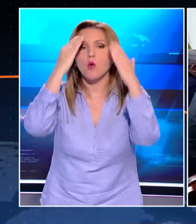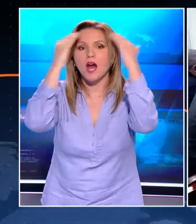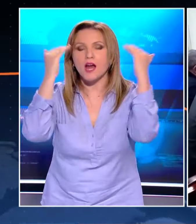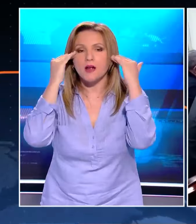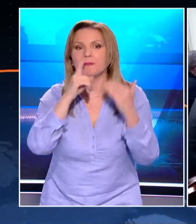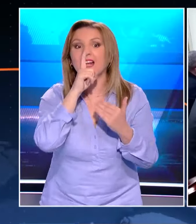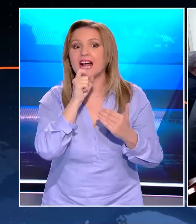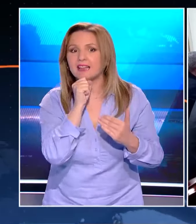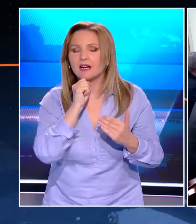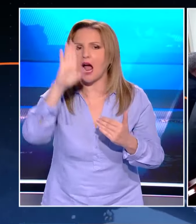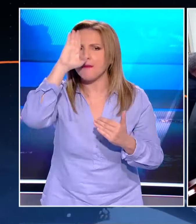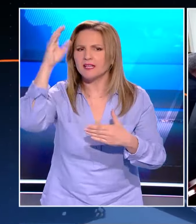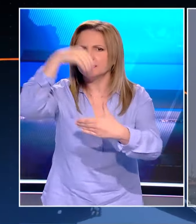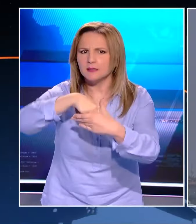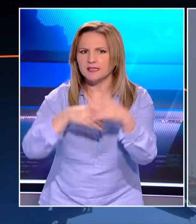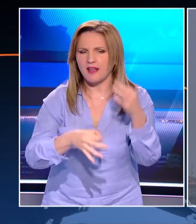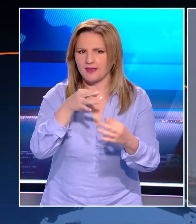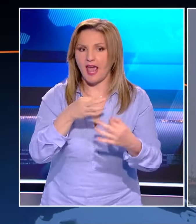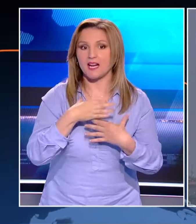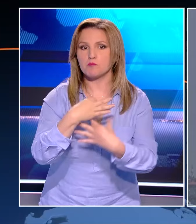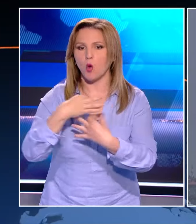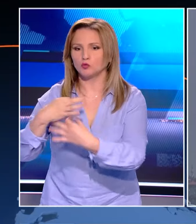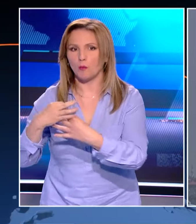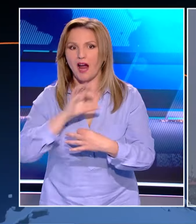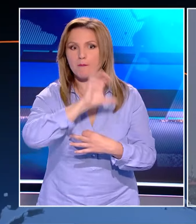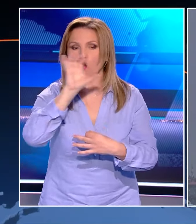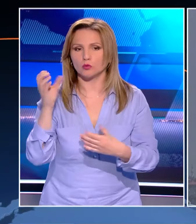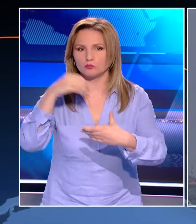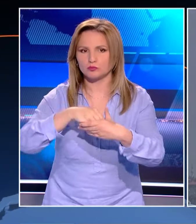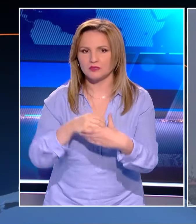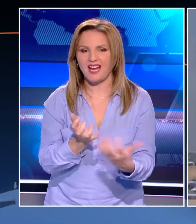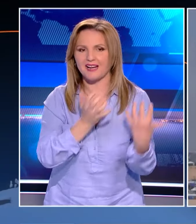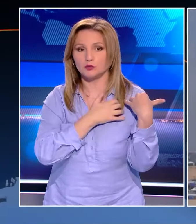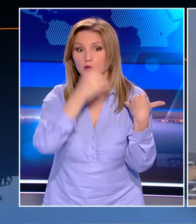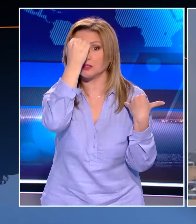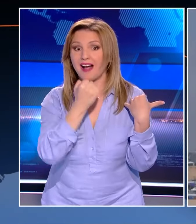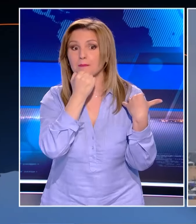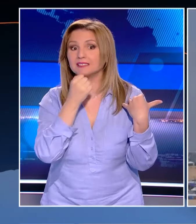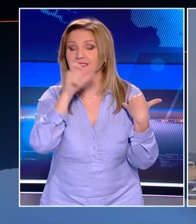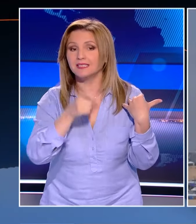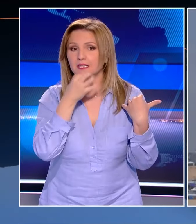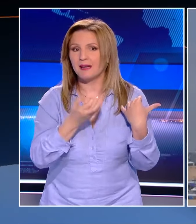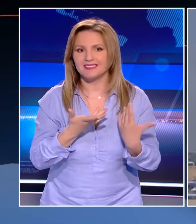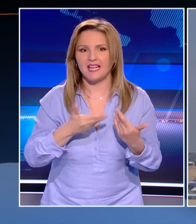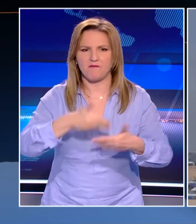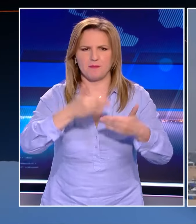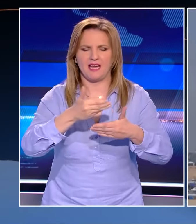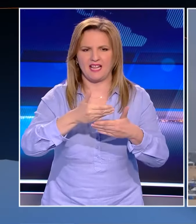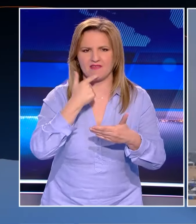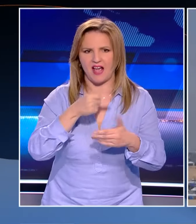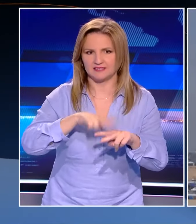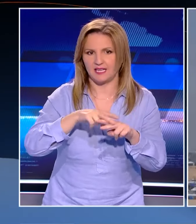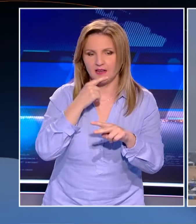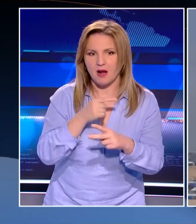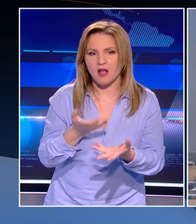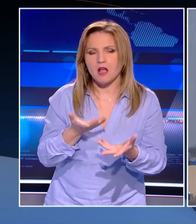και οι Ηνωμένες Πολιτείες αντιπροσωπείς των χωρών αυτών. Ένας αξιωματούχος της Χαμάς δήλωσε σύμφωνα με την Ισραηλήνια εφημερίδα Χάρετς ότι